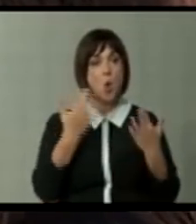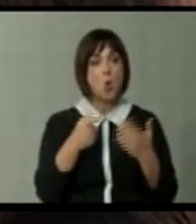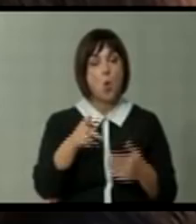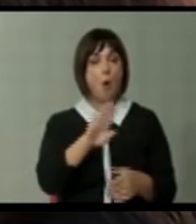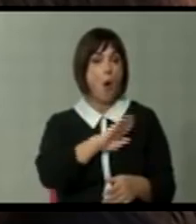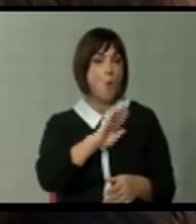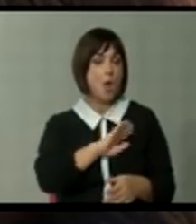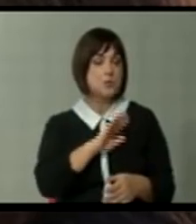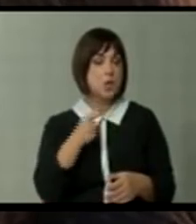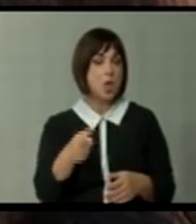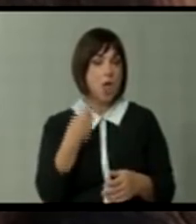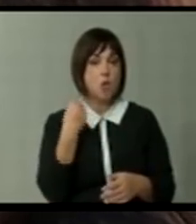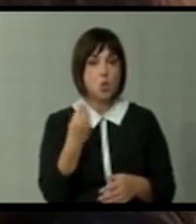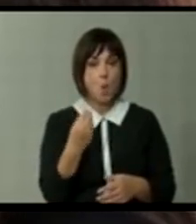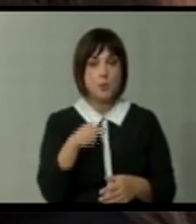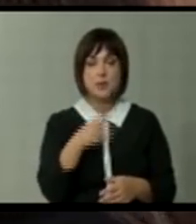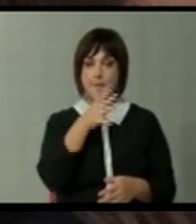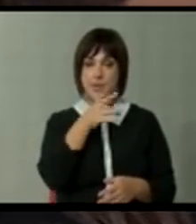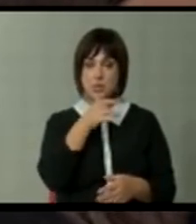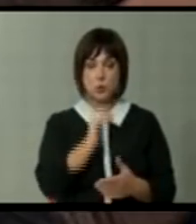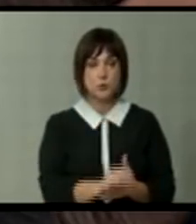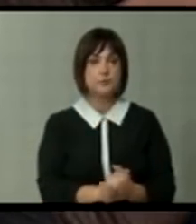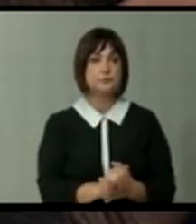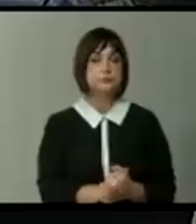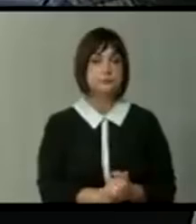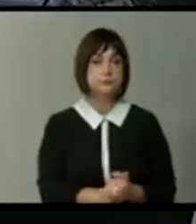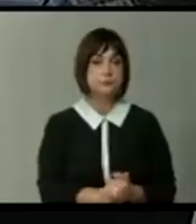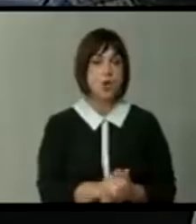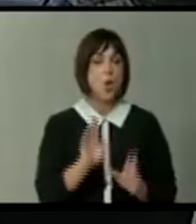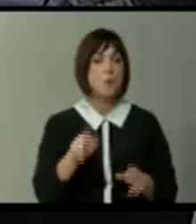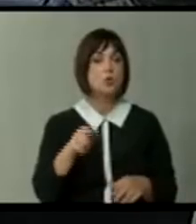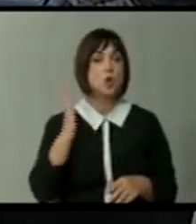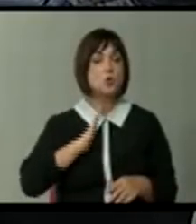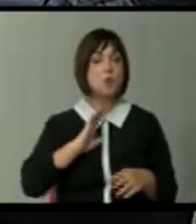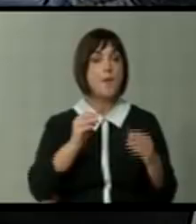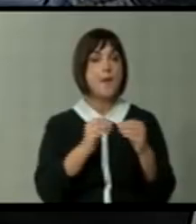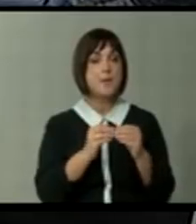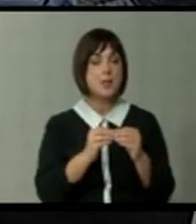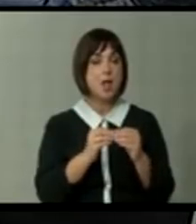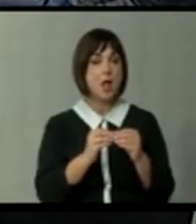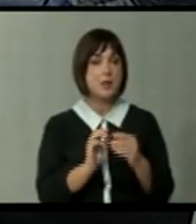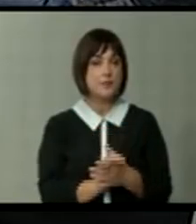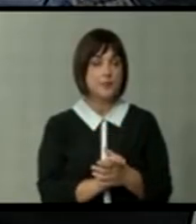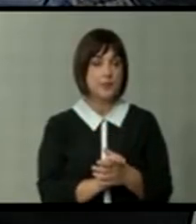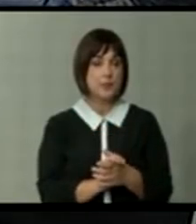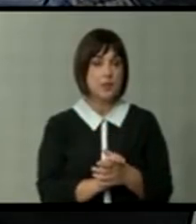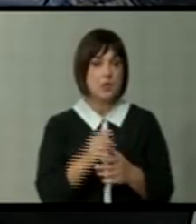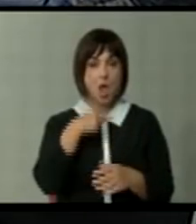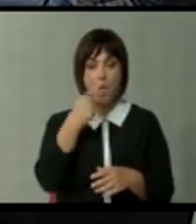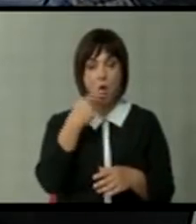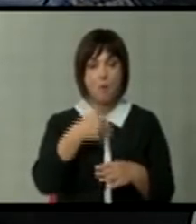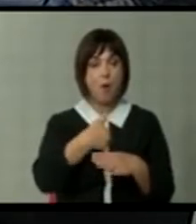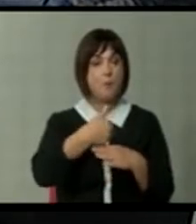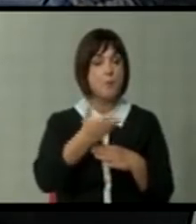е тоа опасно или пак добро за Македонија? Добре, може господин Билјалип да прокоментира,